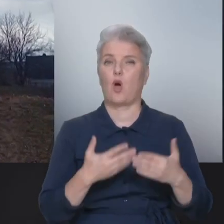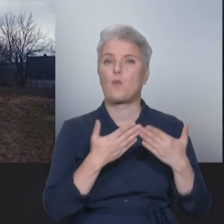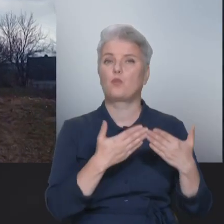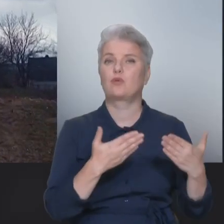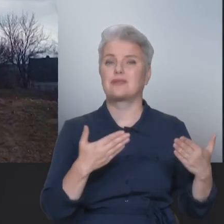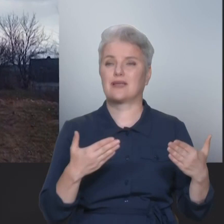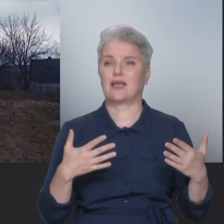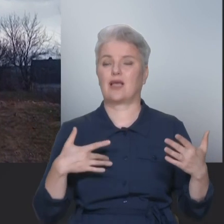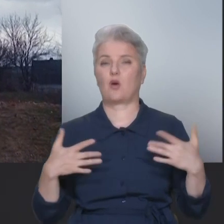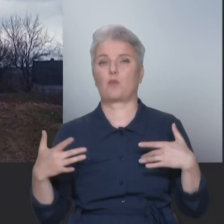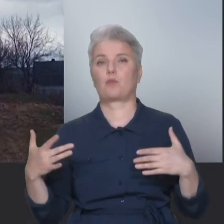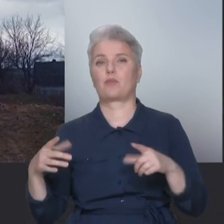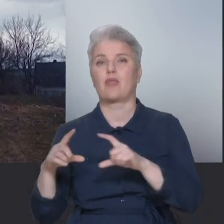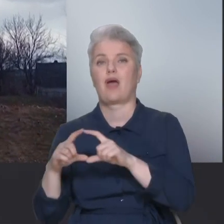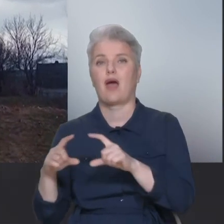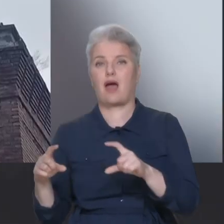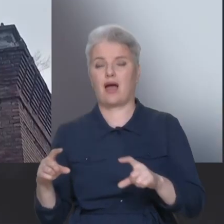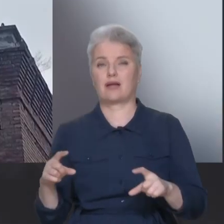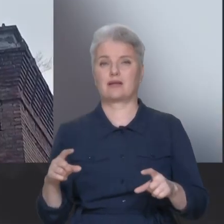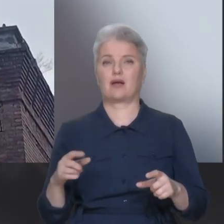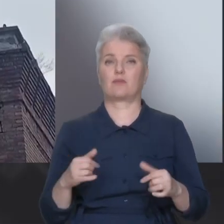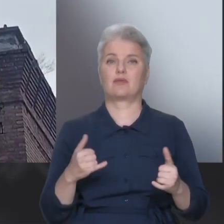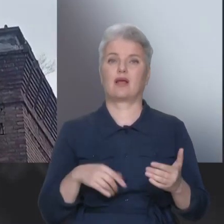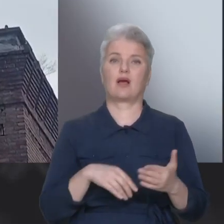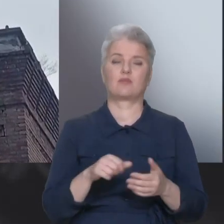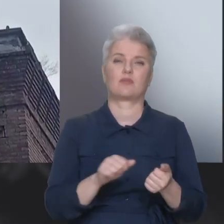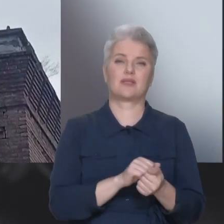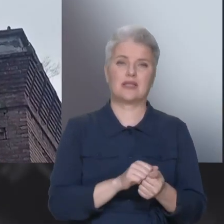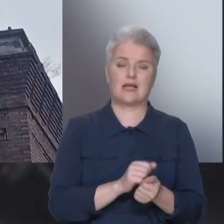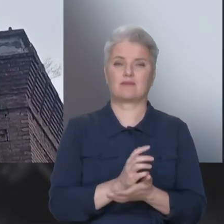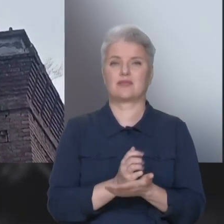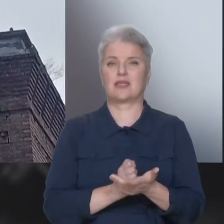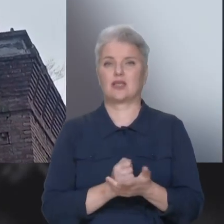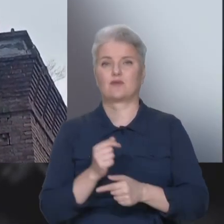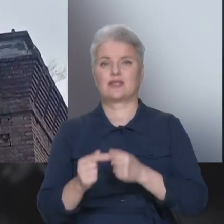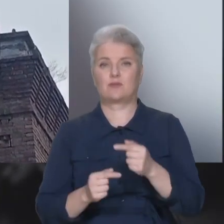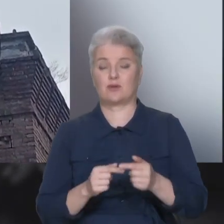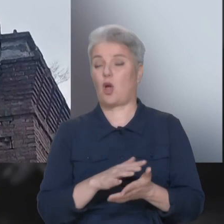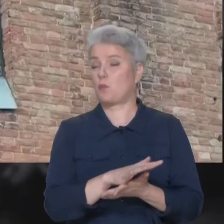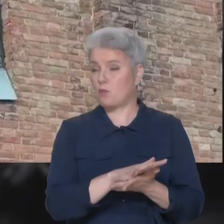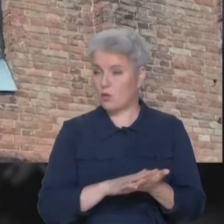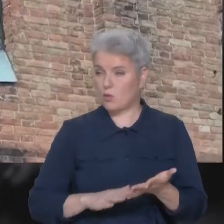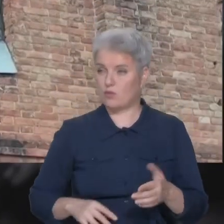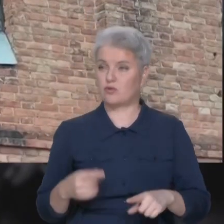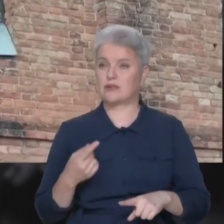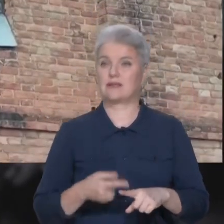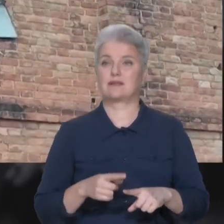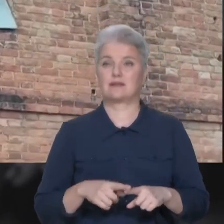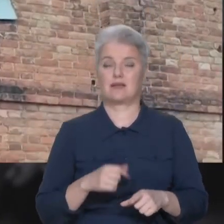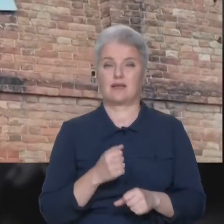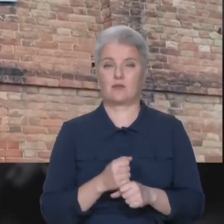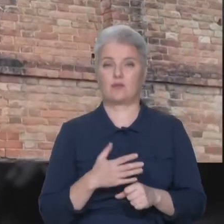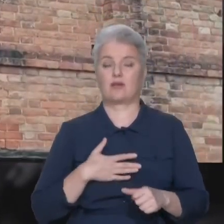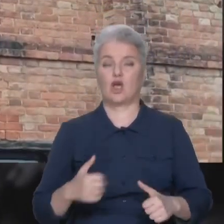матеріалів, засобів для збереження спадщини. Тобто вона продовжується, ця робота. Наша задача буде надавати всі ці